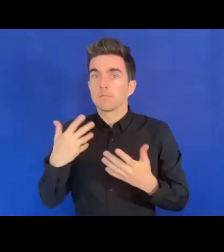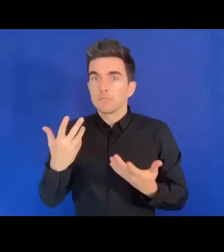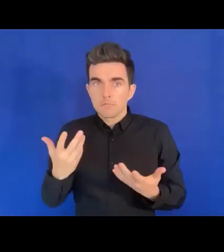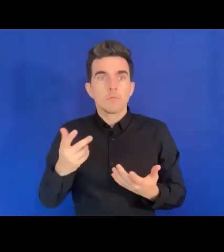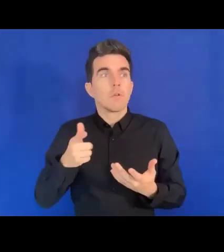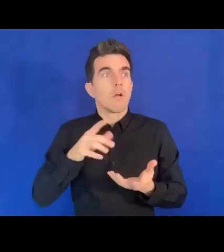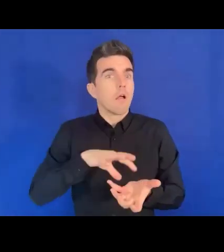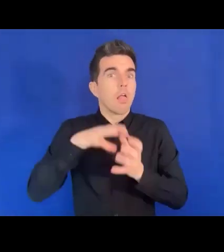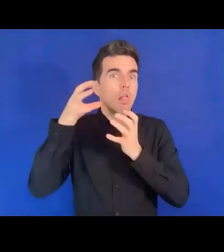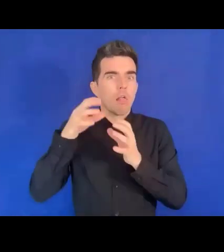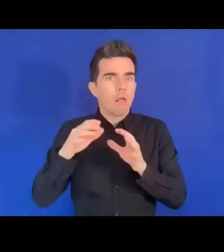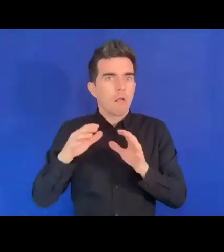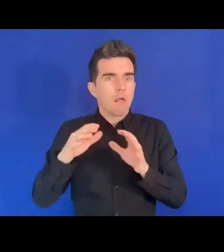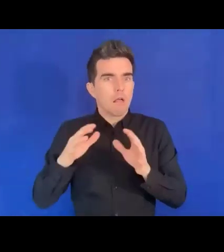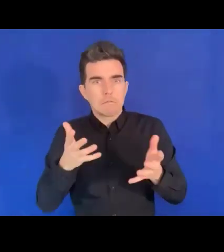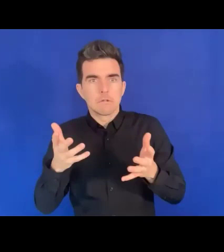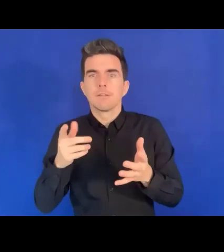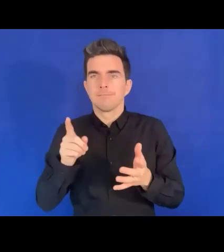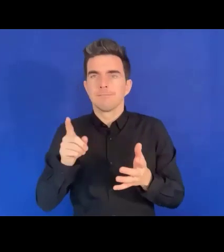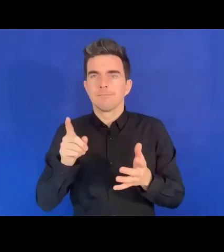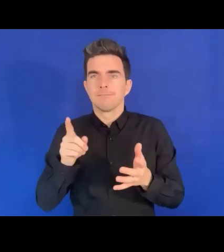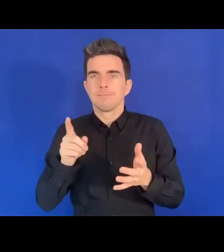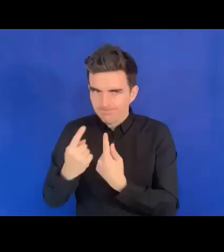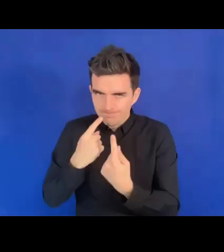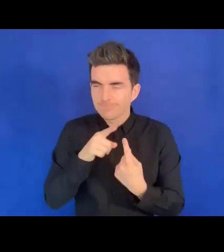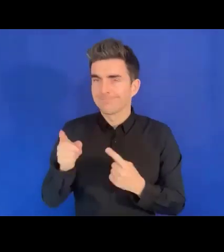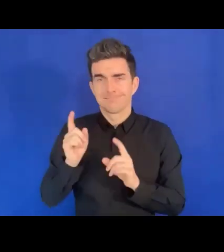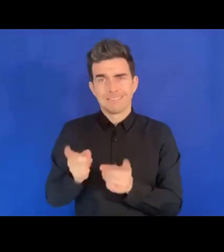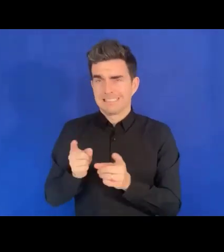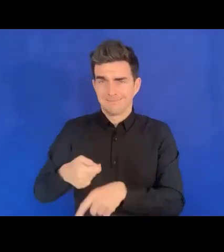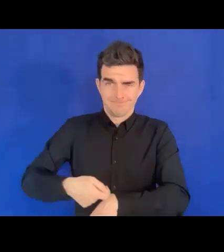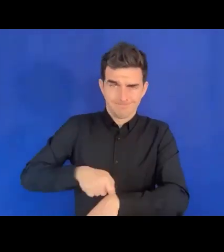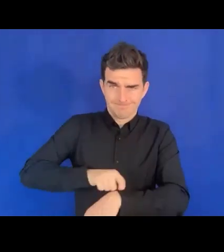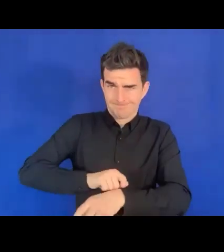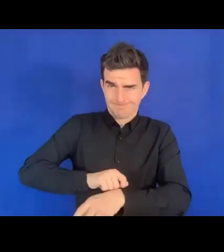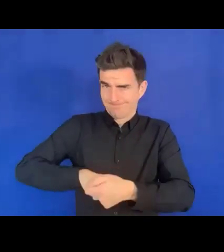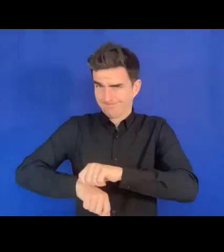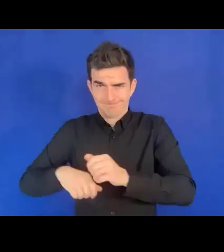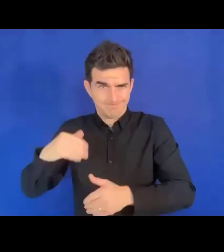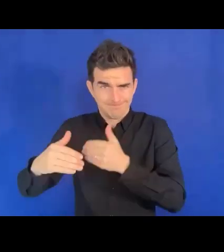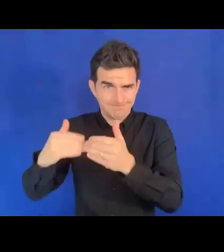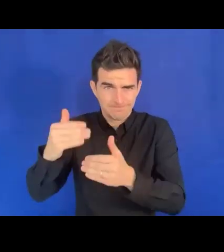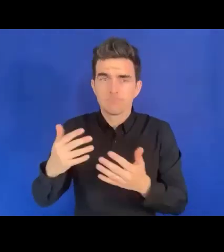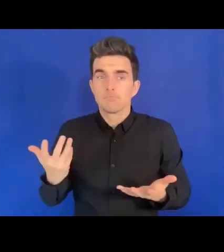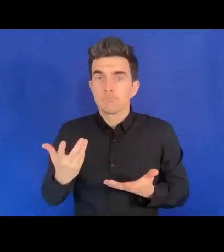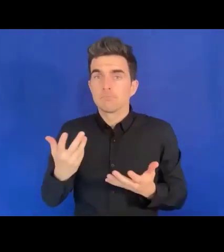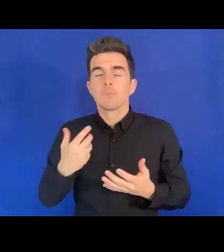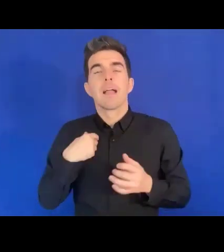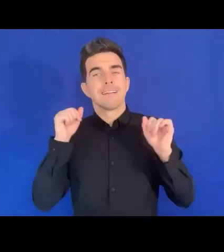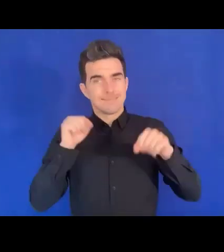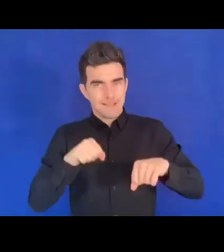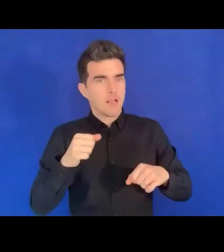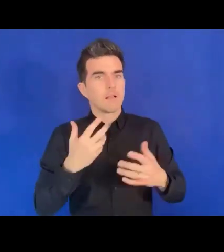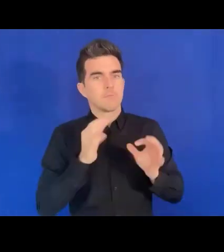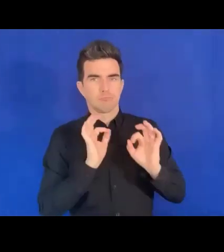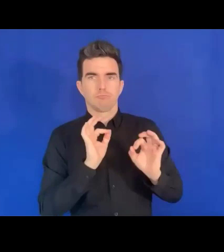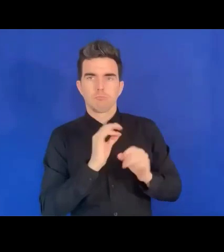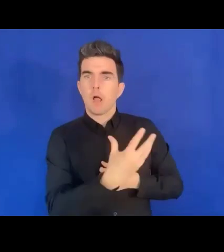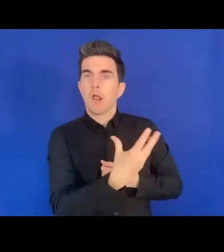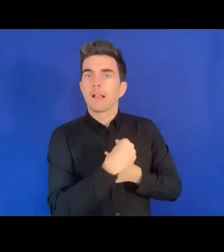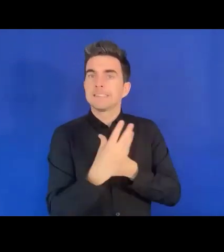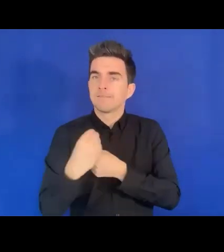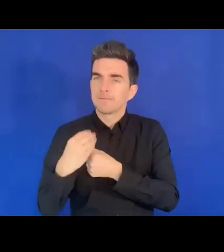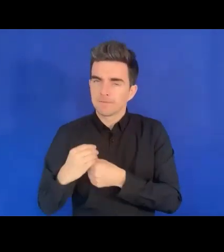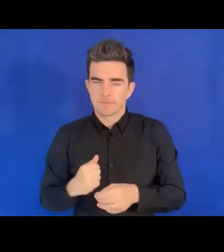et c'est comme cela que l'on parle d'inclusion. Alors, ce que nous devons faire, c'est nous n